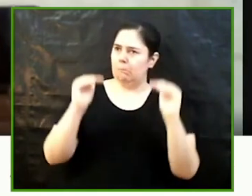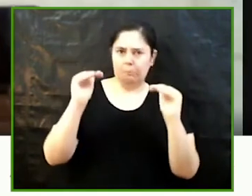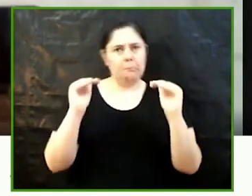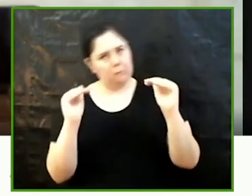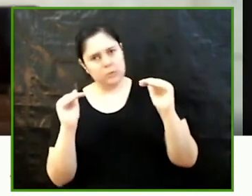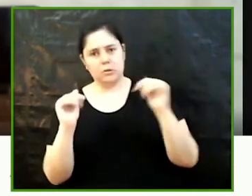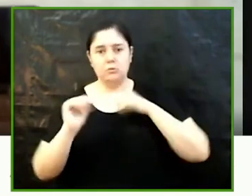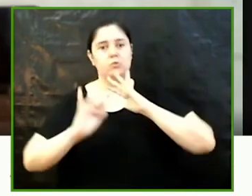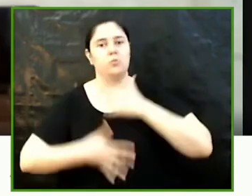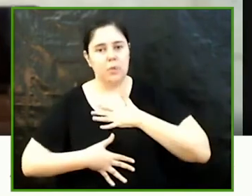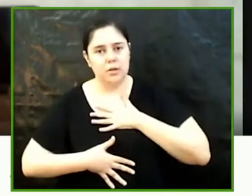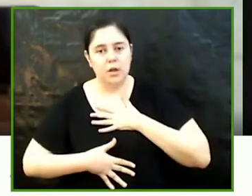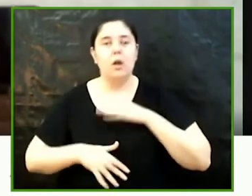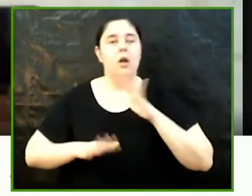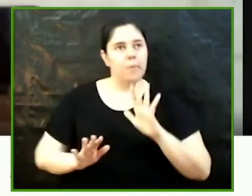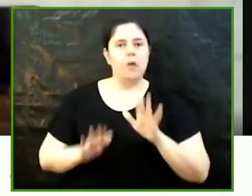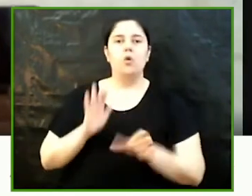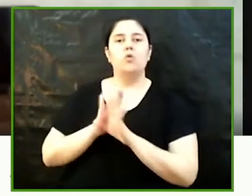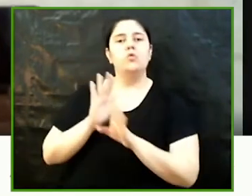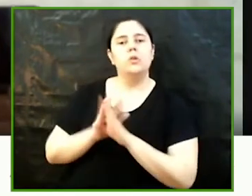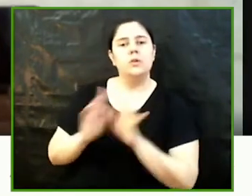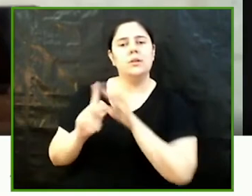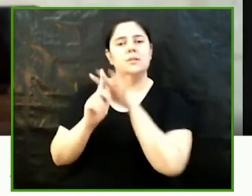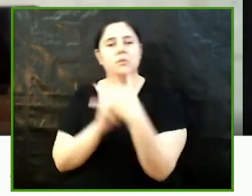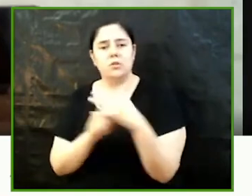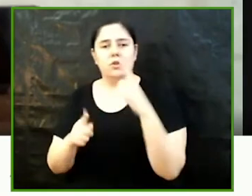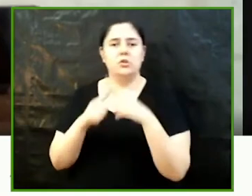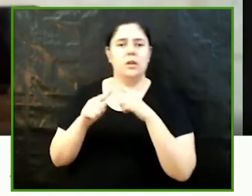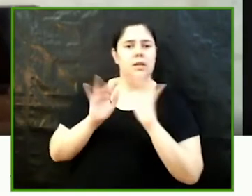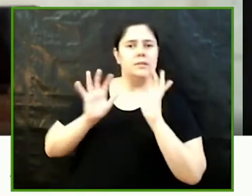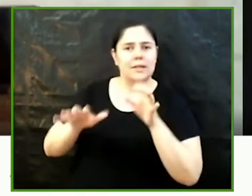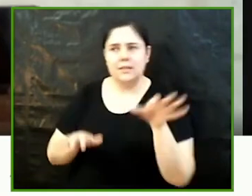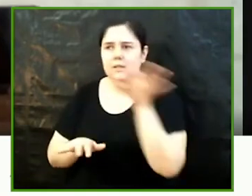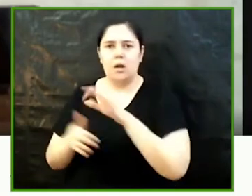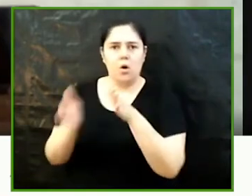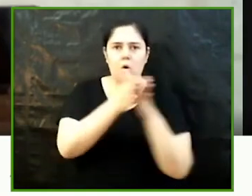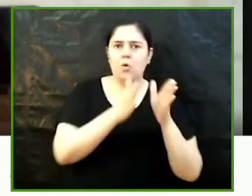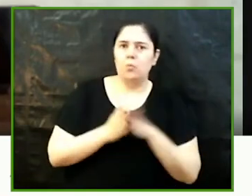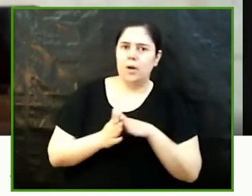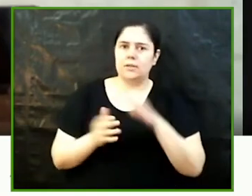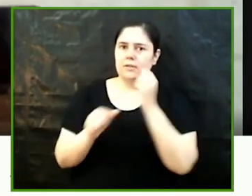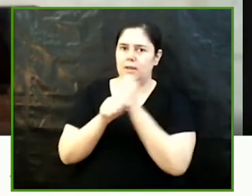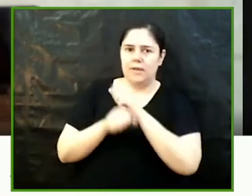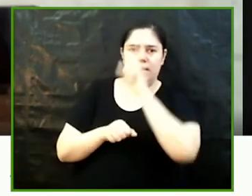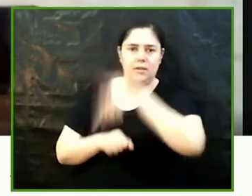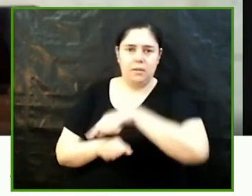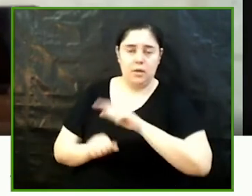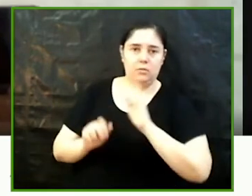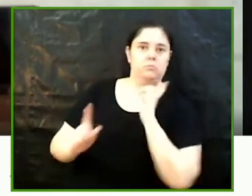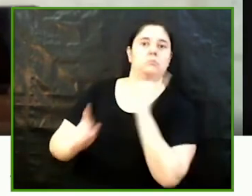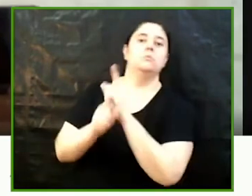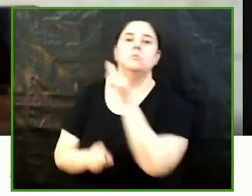que segueixin patint situacions sexistes tant per part de clients com per part de companys de feina cap a ses dones